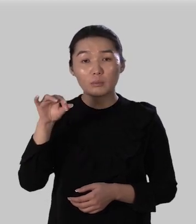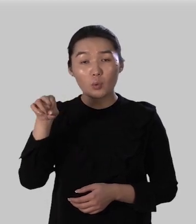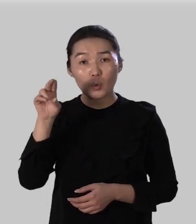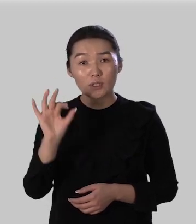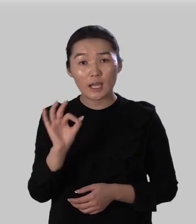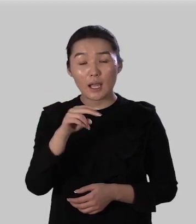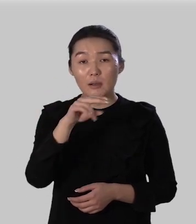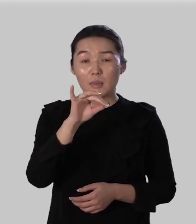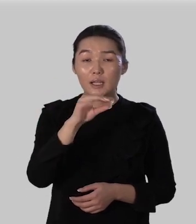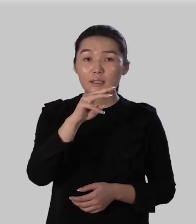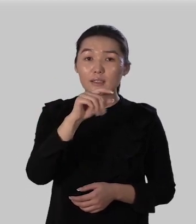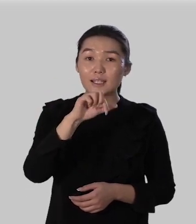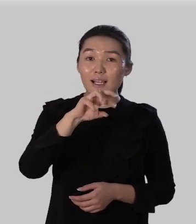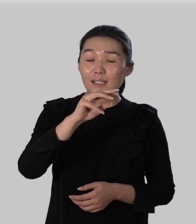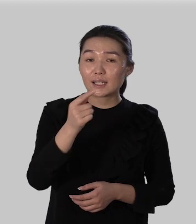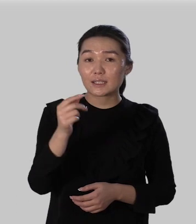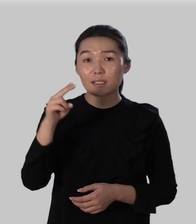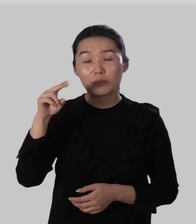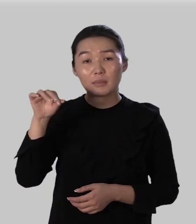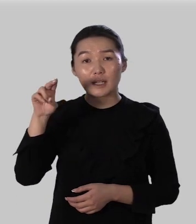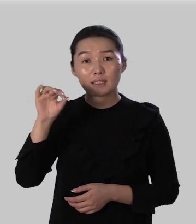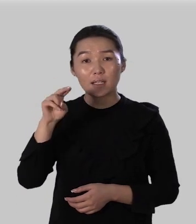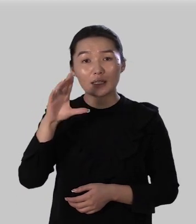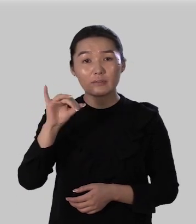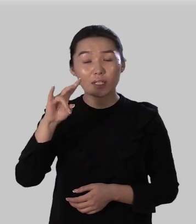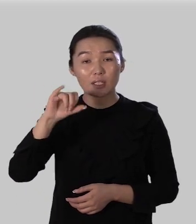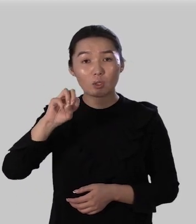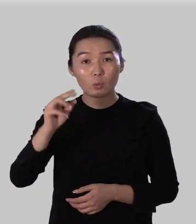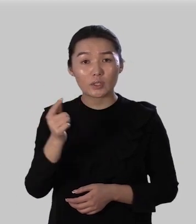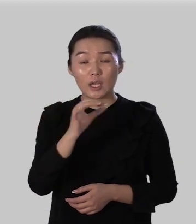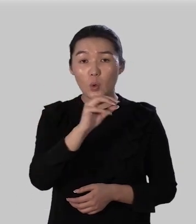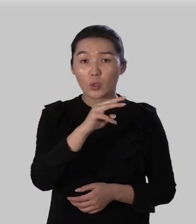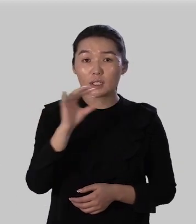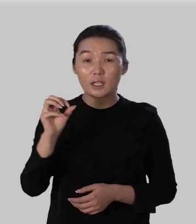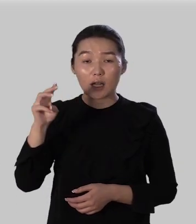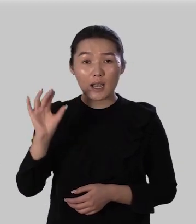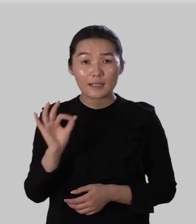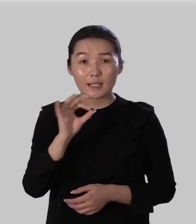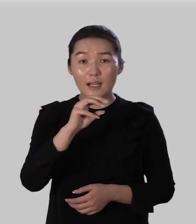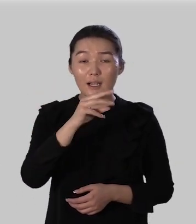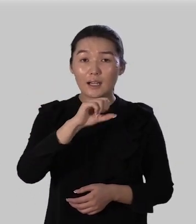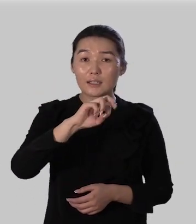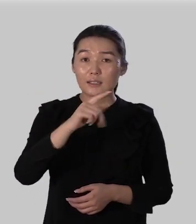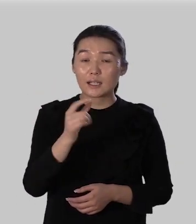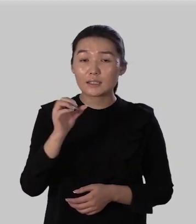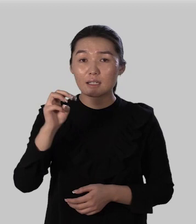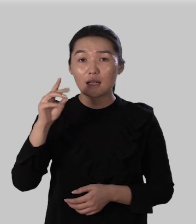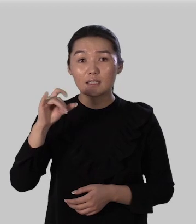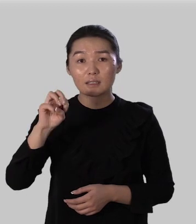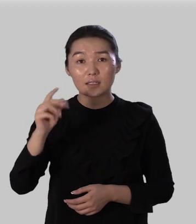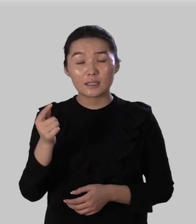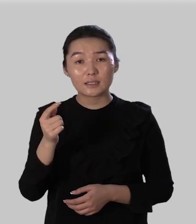пода подтаять подсказать пододвинуть от ота отдать открыть